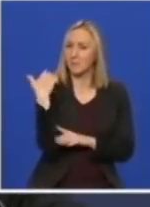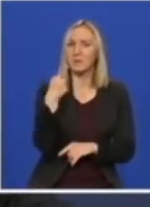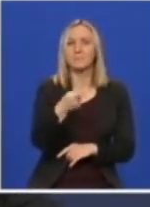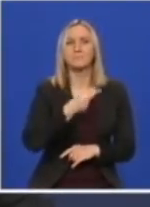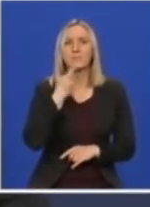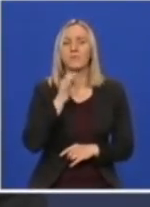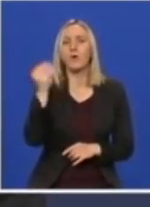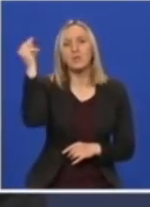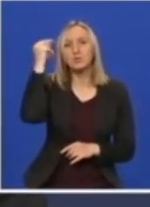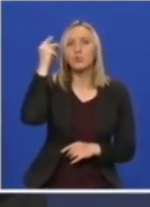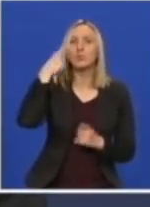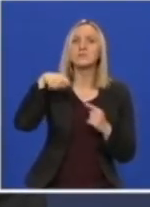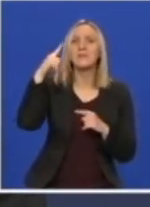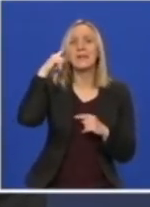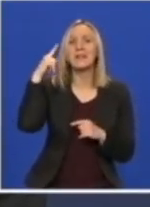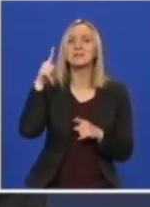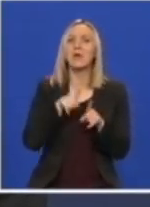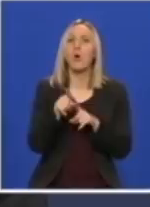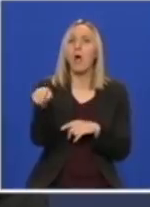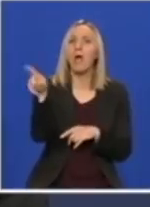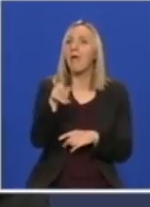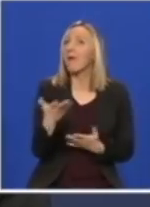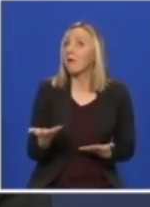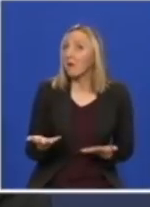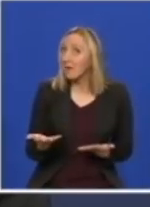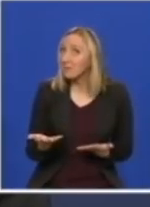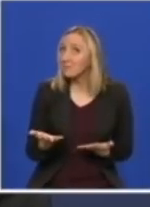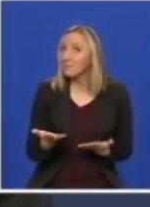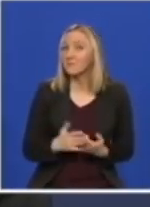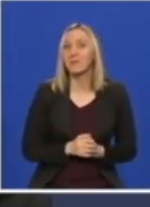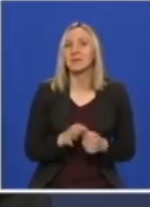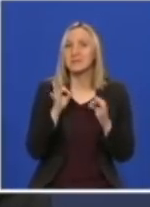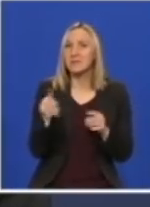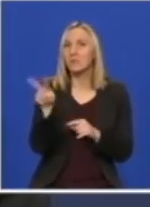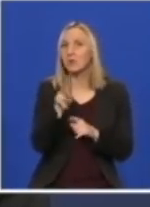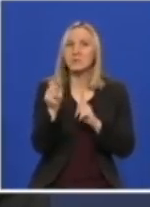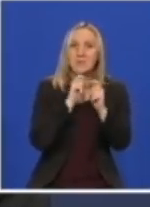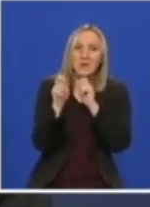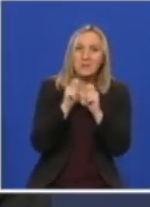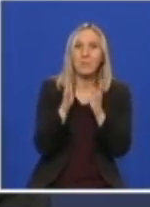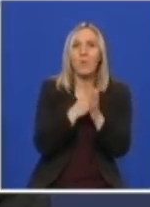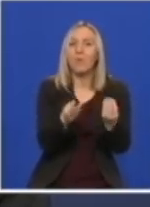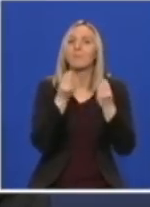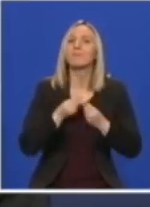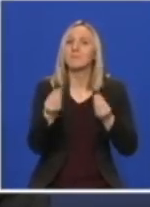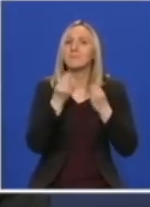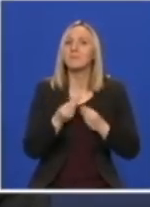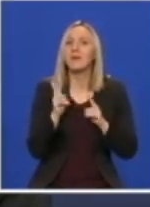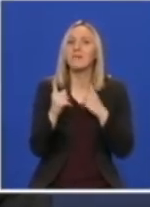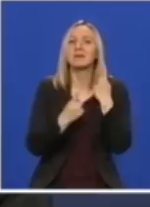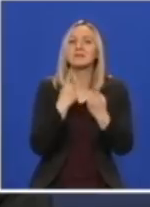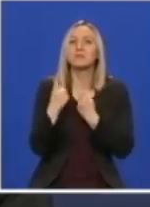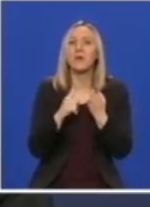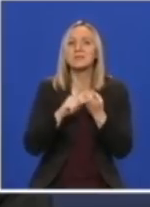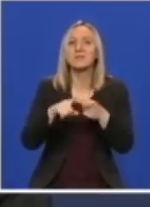kineskih kolega, pa nam za početak sigurno su o tome govorili, razjasnite situaciju oko